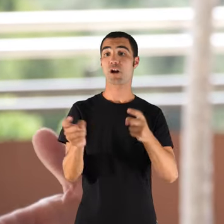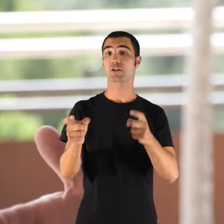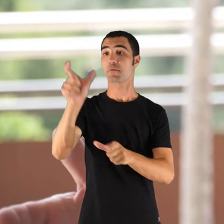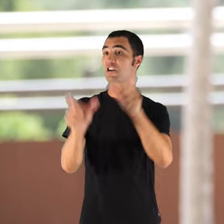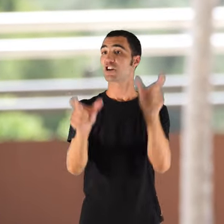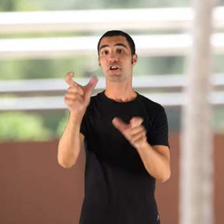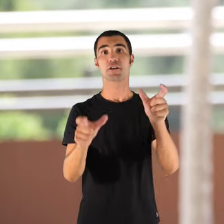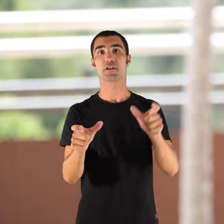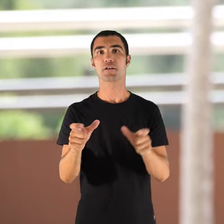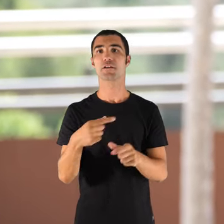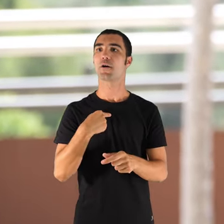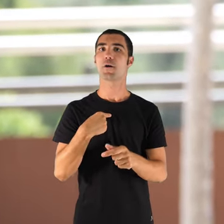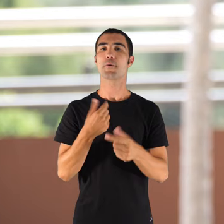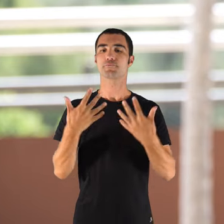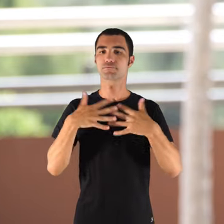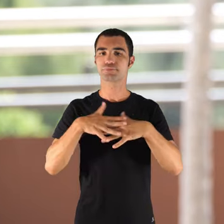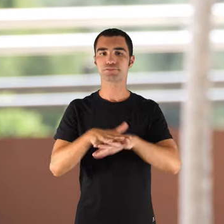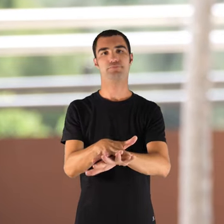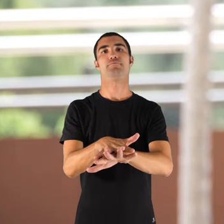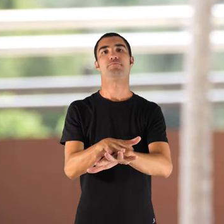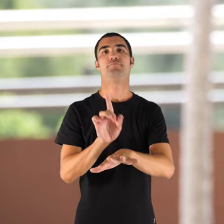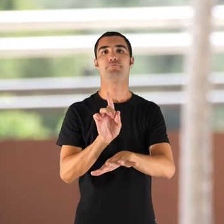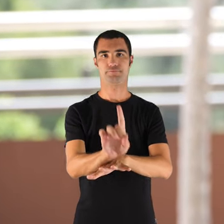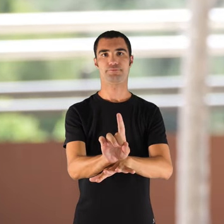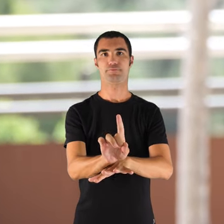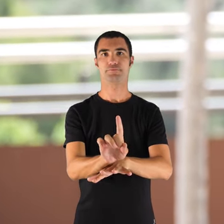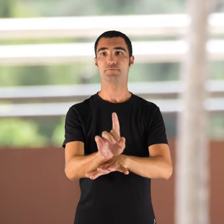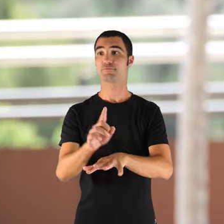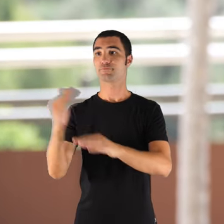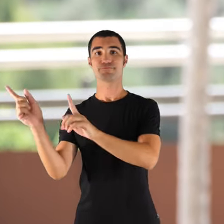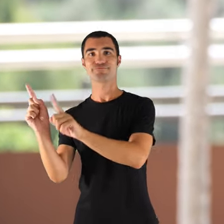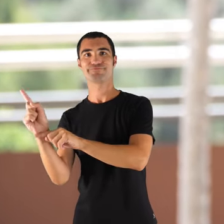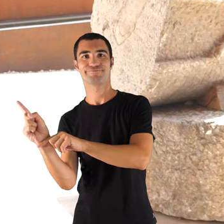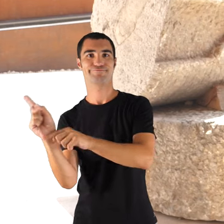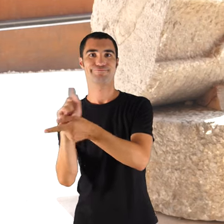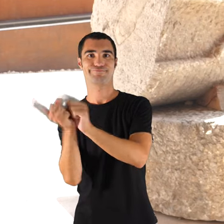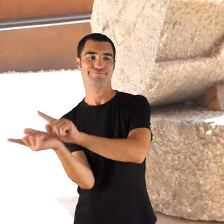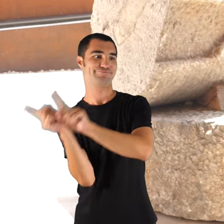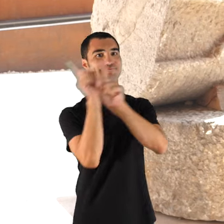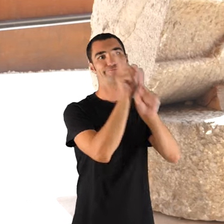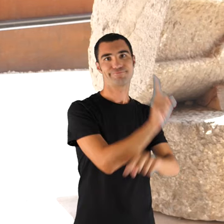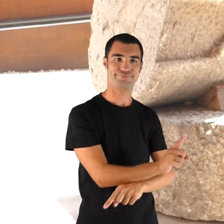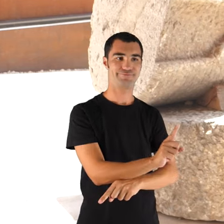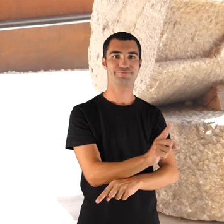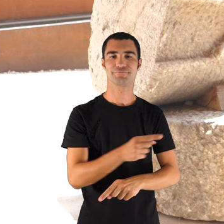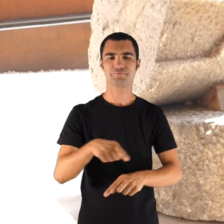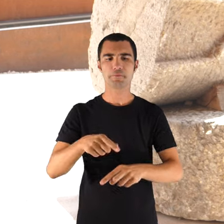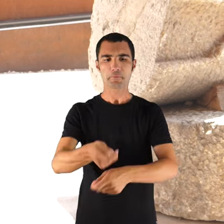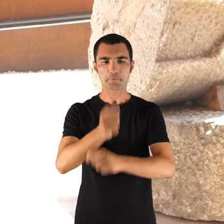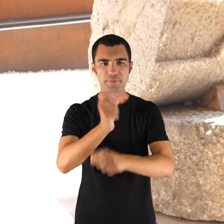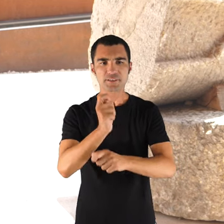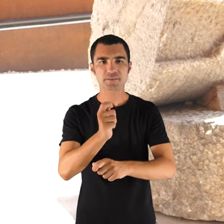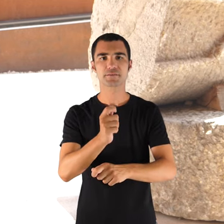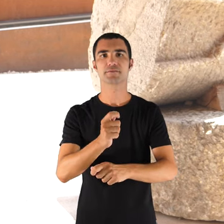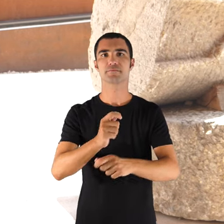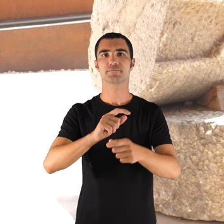i em vaig introduir en aquell món. I vaig passar d'una banda a l'altra. Era un sistema de pesca que anaves a